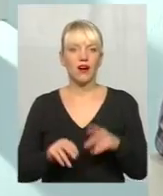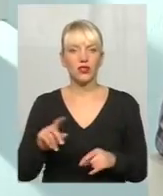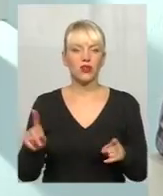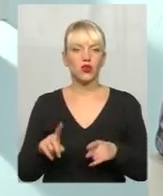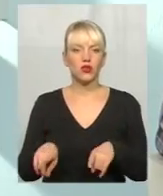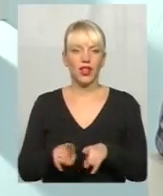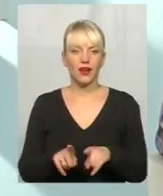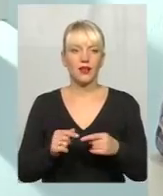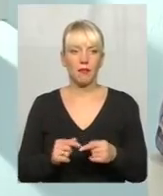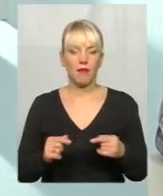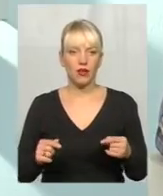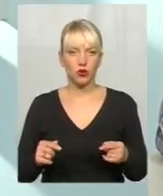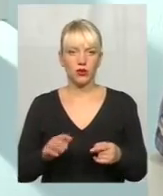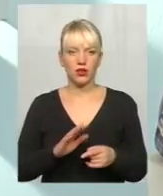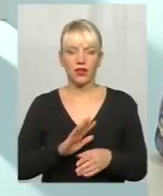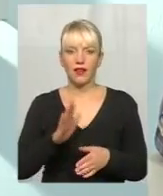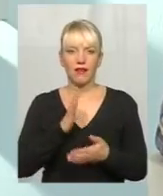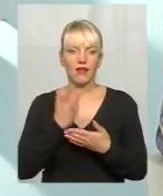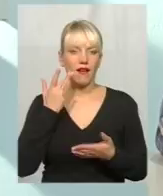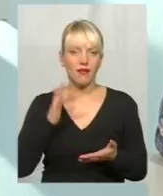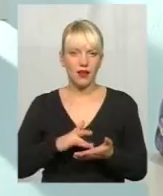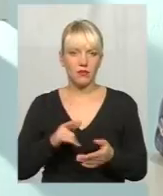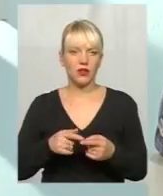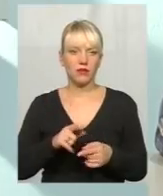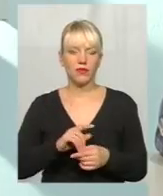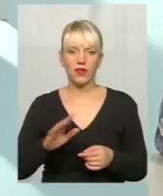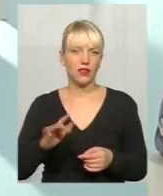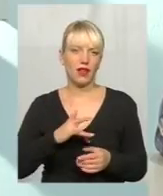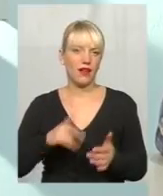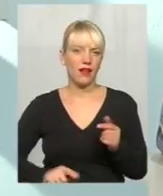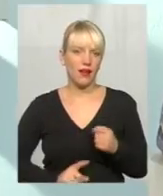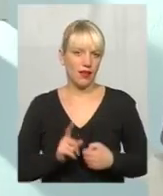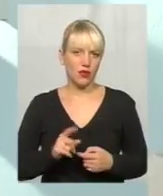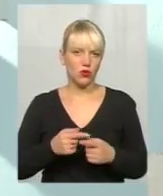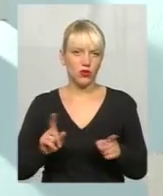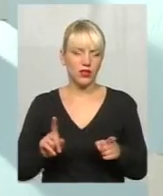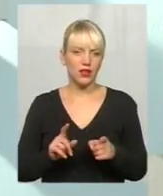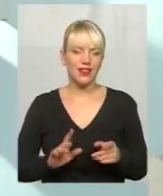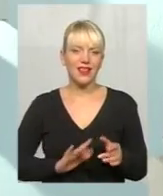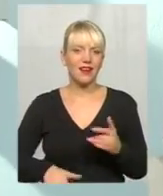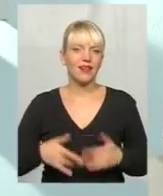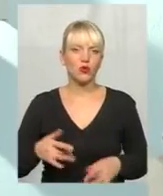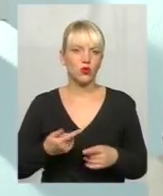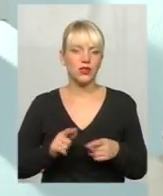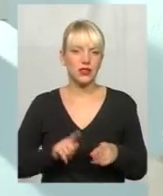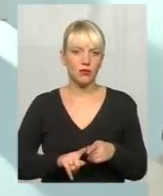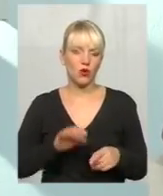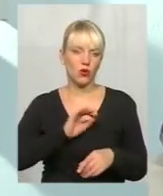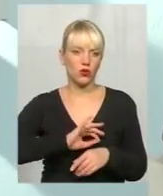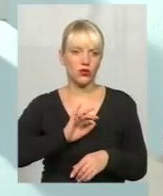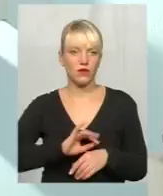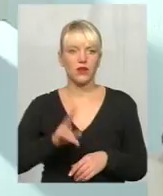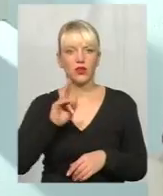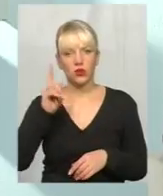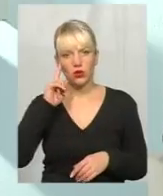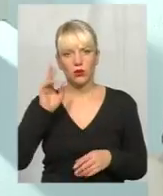такий метод не є ганебним, не гидують користуватись такими. До речі, хтось вважає, ну, а які